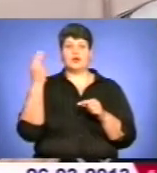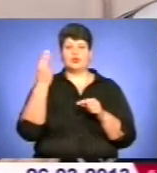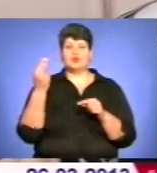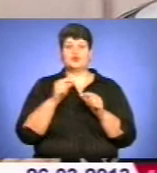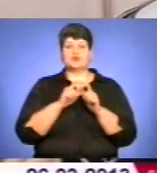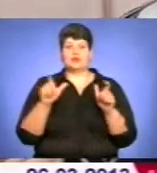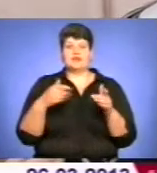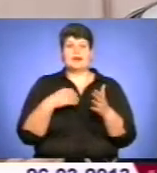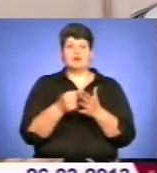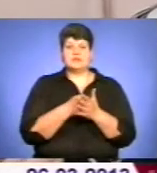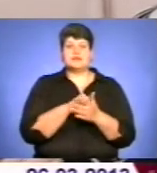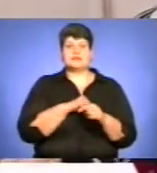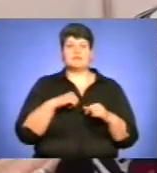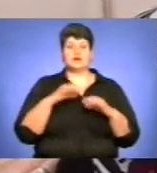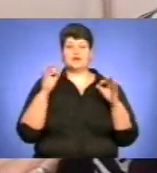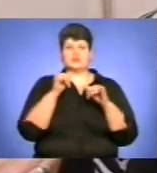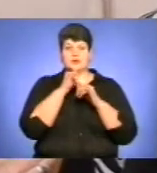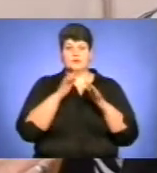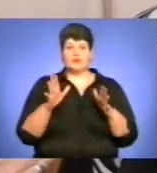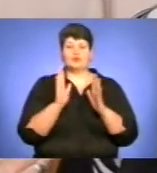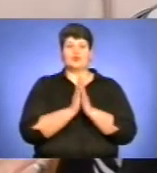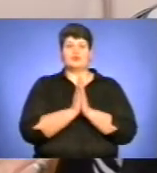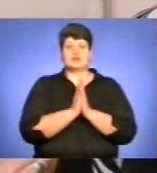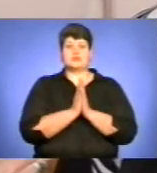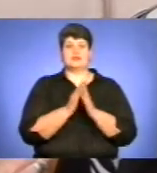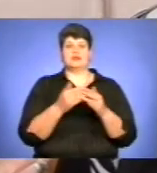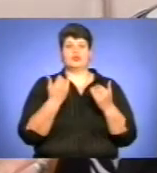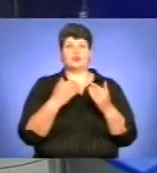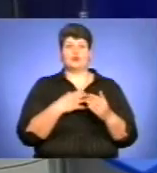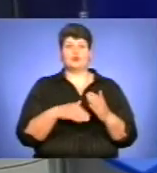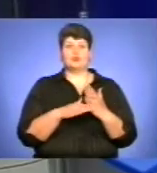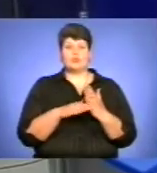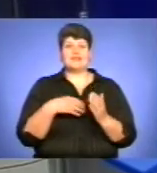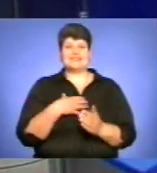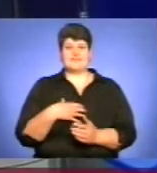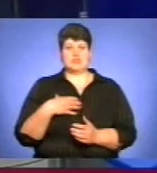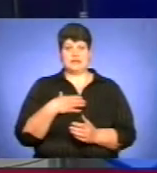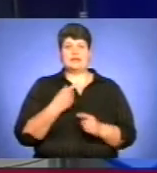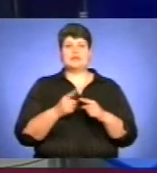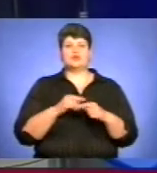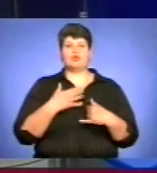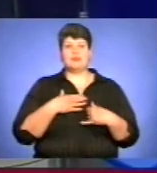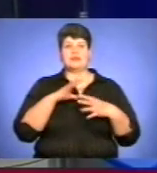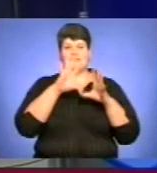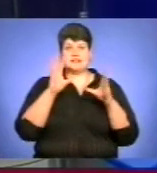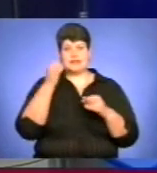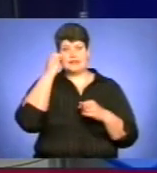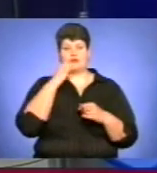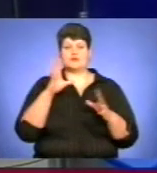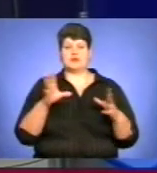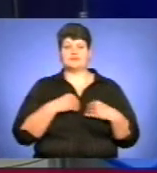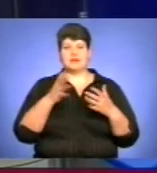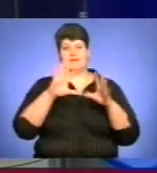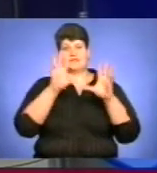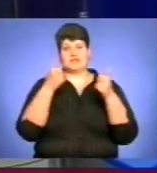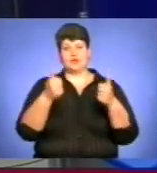буду просити такої допомоги, це важливо. На цьому в мене все. Дякую, що ви з нами і на все